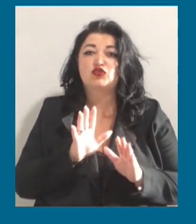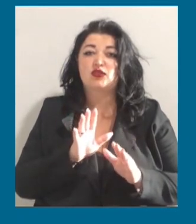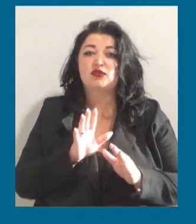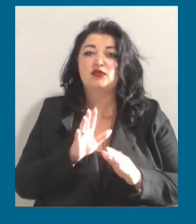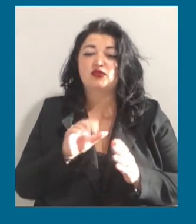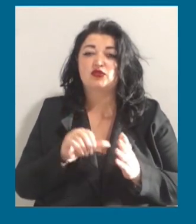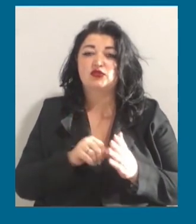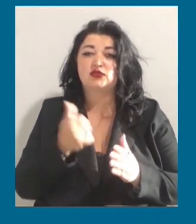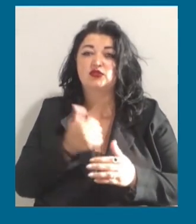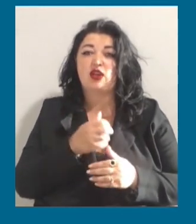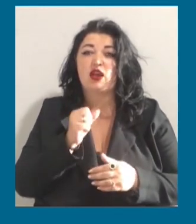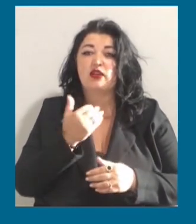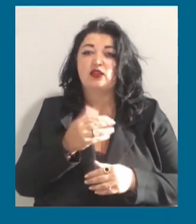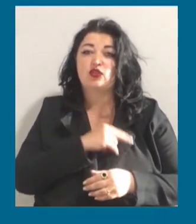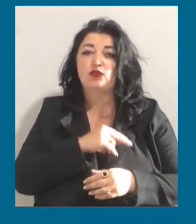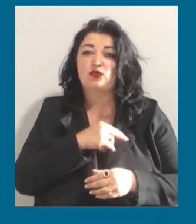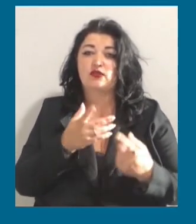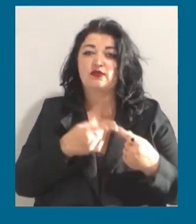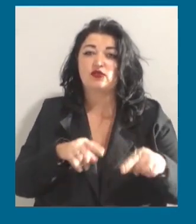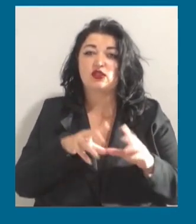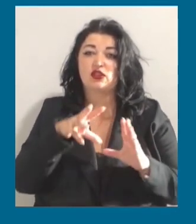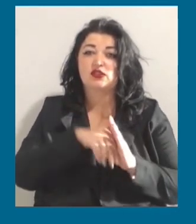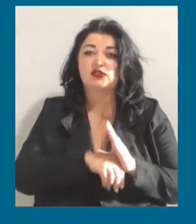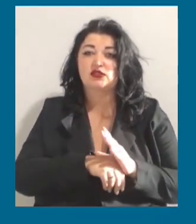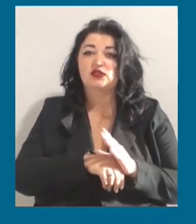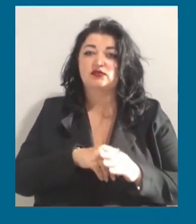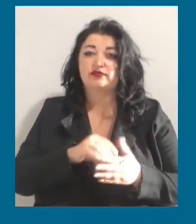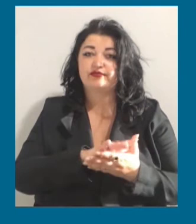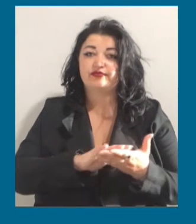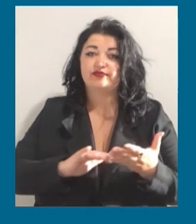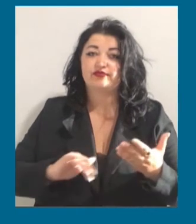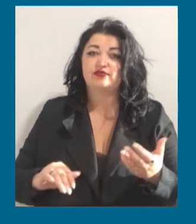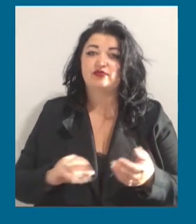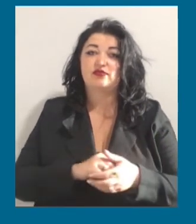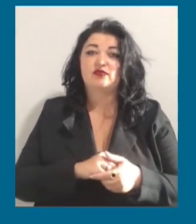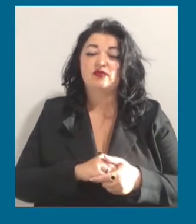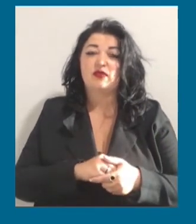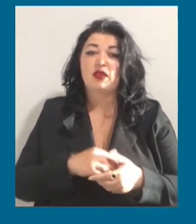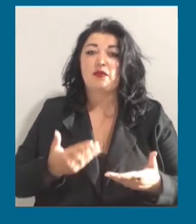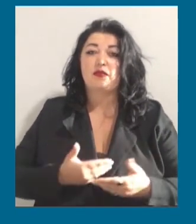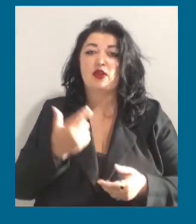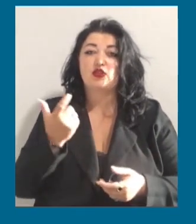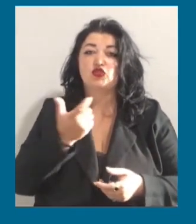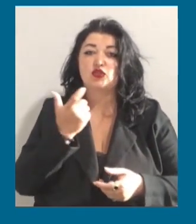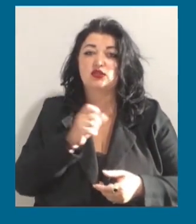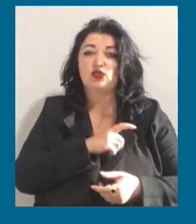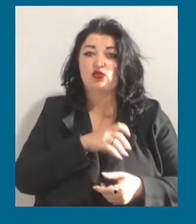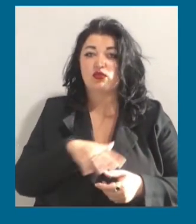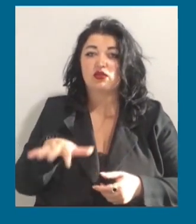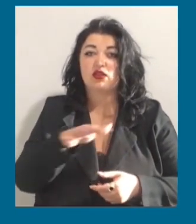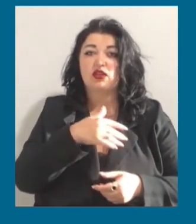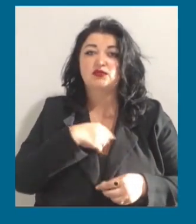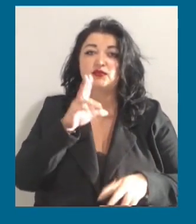робота, організація літнього відпочинку дає роботу тисячам мешканців Одеси. Ми сподіваємося, що на